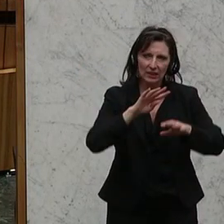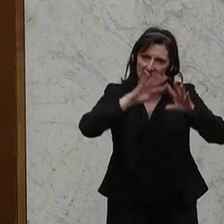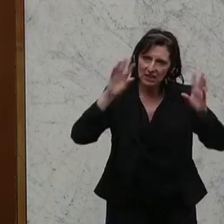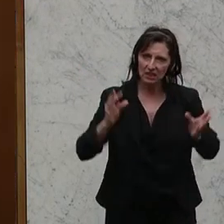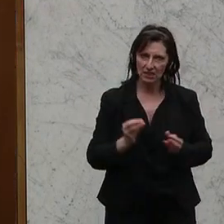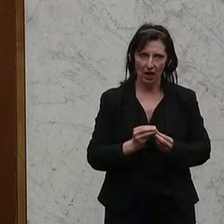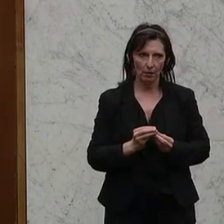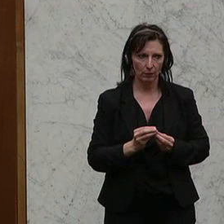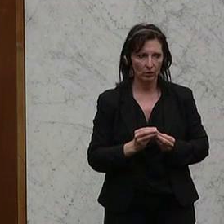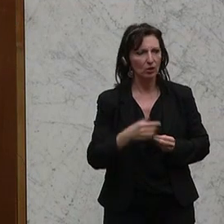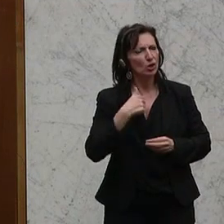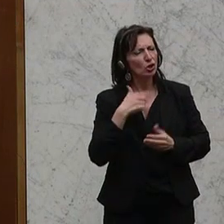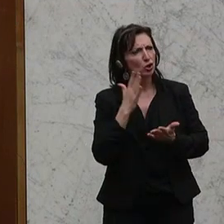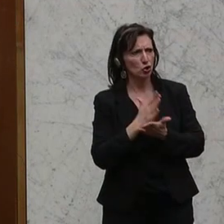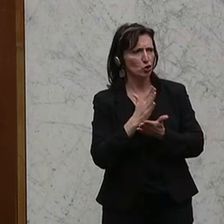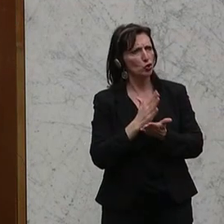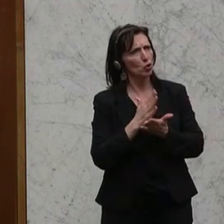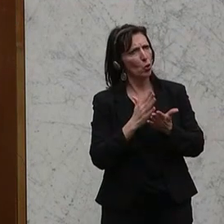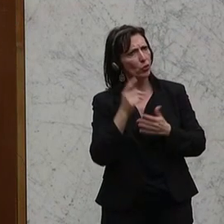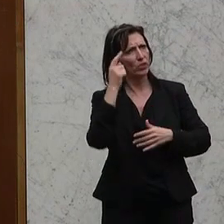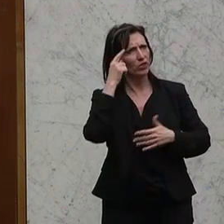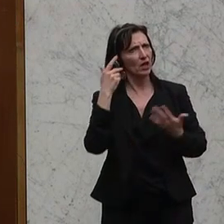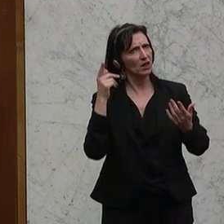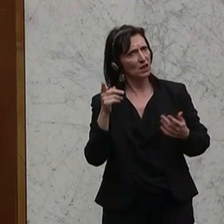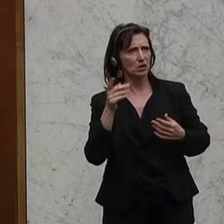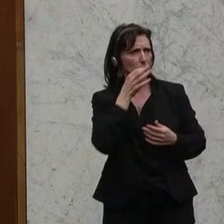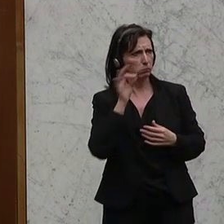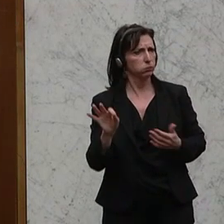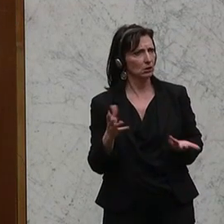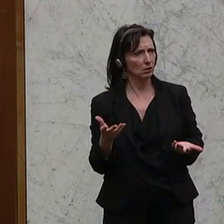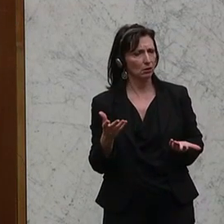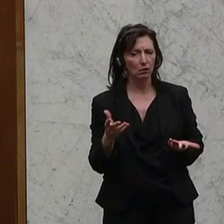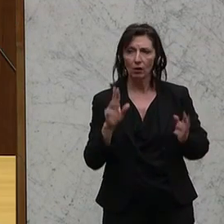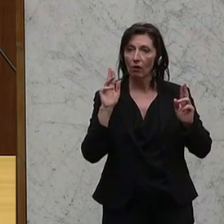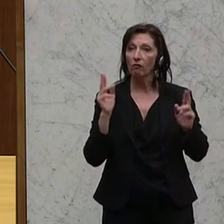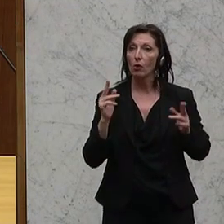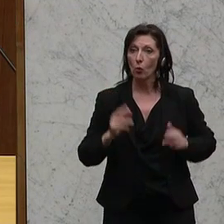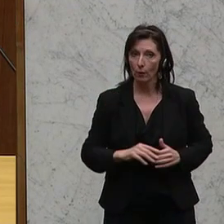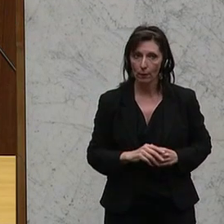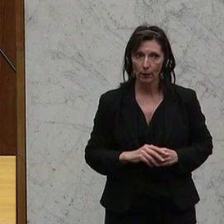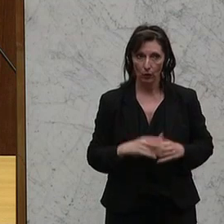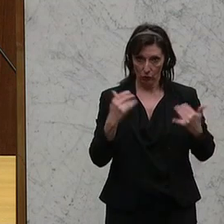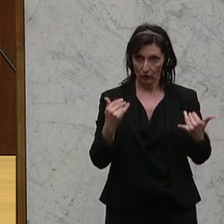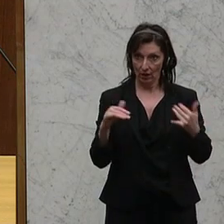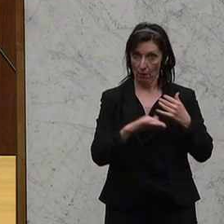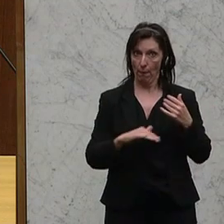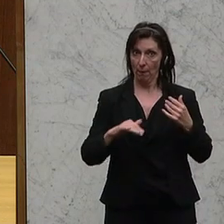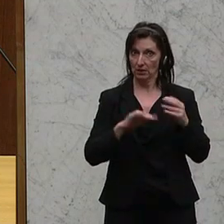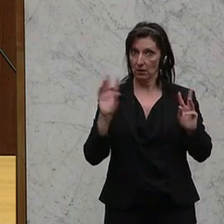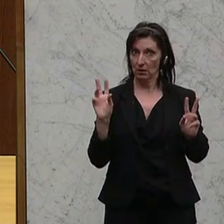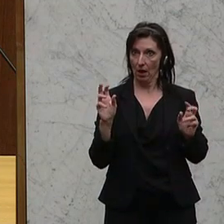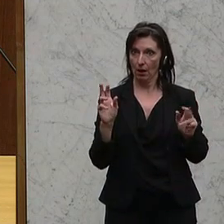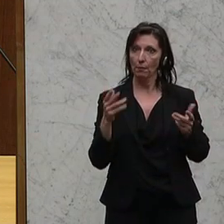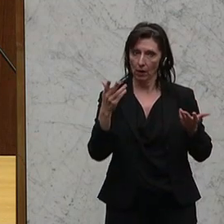habe ich schon ein Faible dafür, dass diese Betrachtungsweise die zutreffendere ist, weil nämlich, und da kommen wir zur Grundfrage, gehen wir